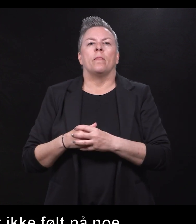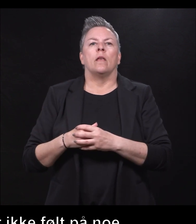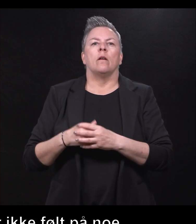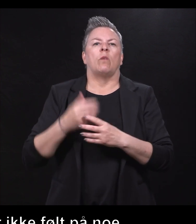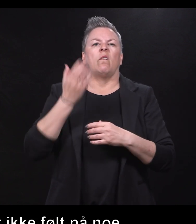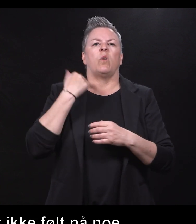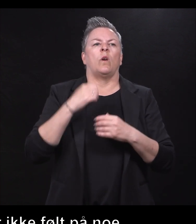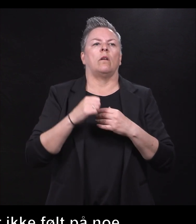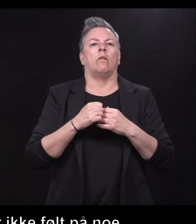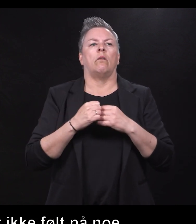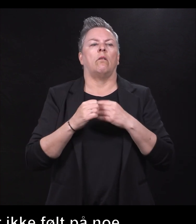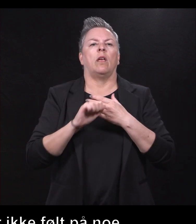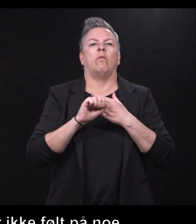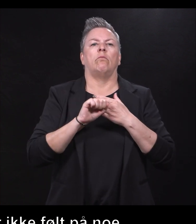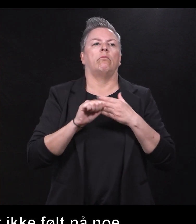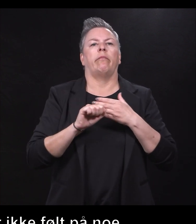i veldig mange år.